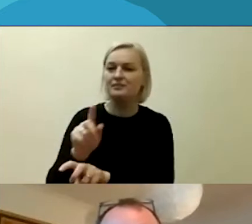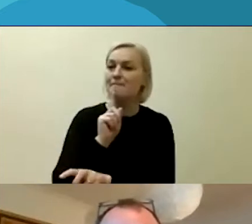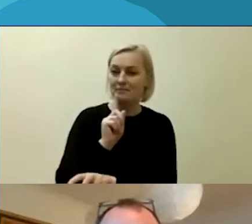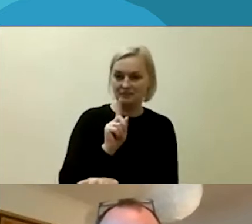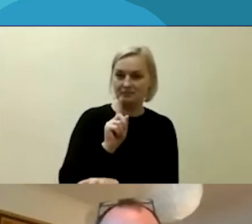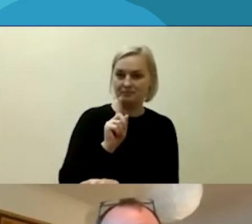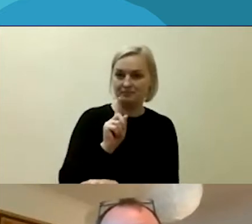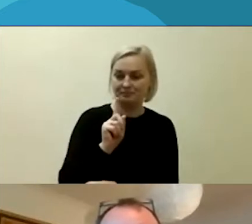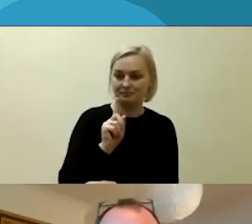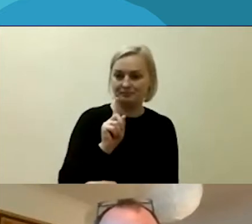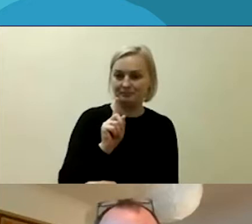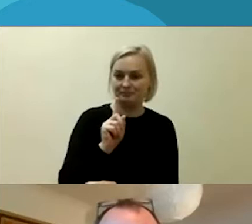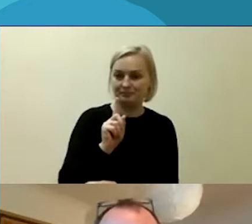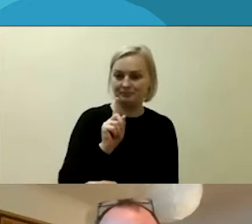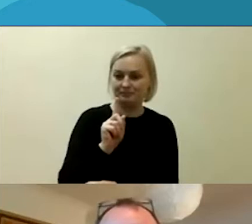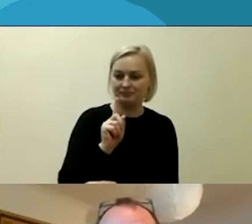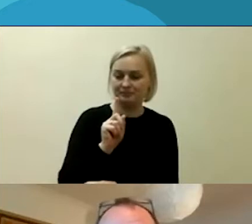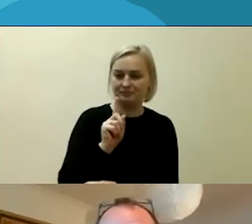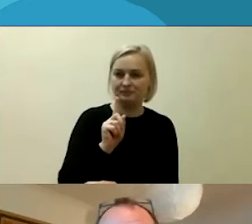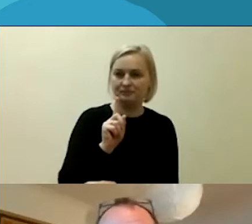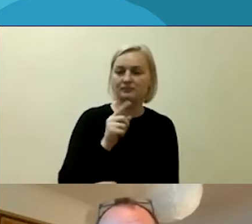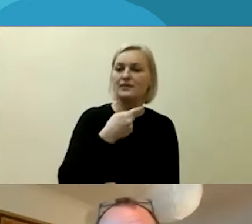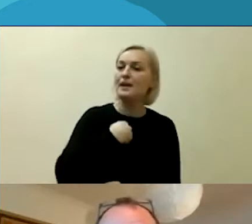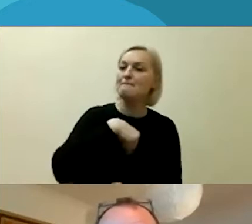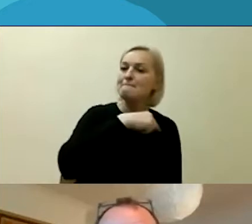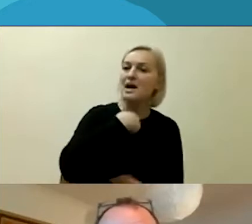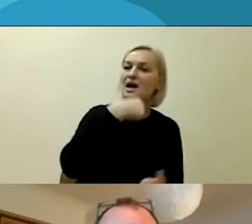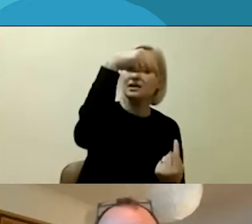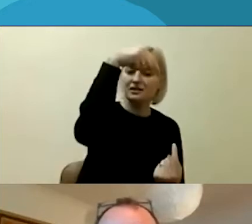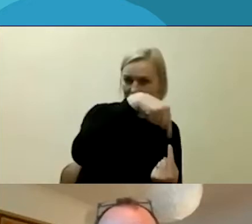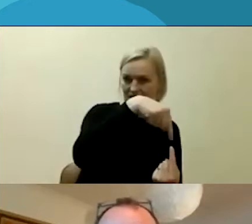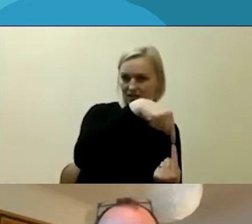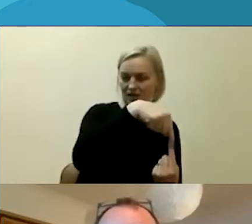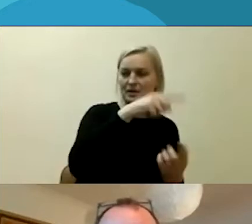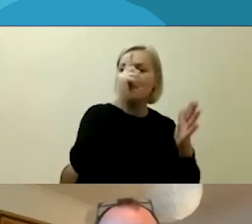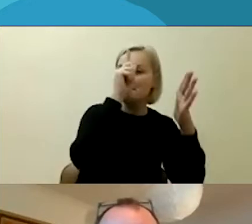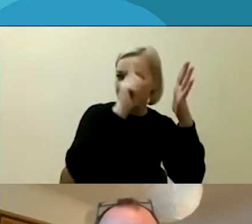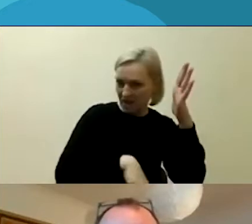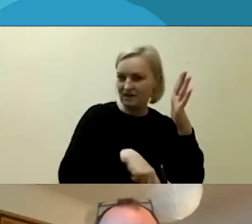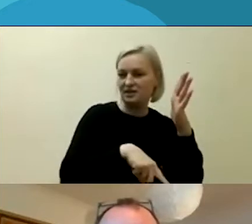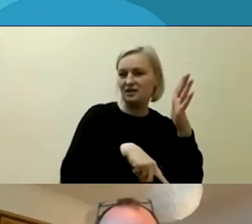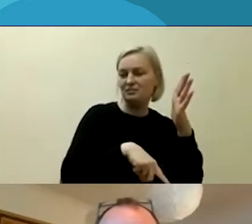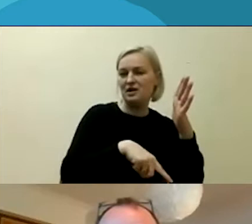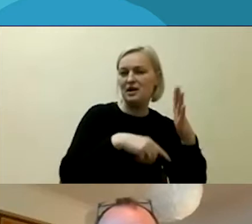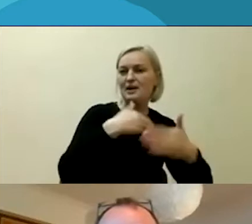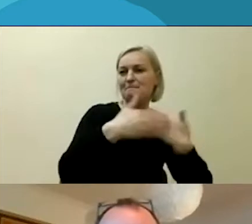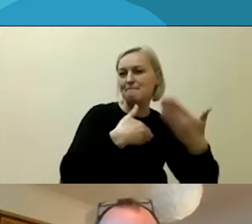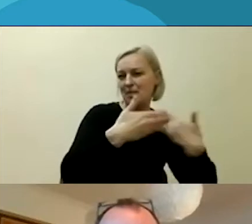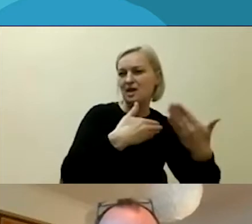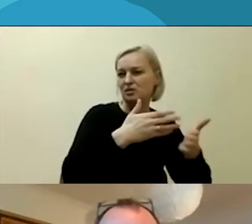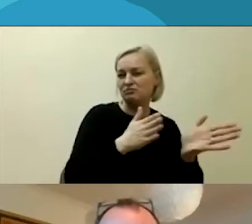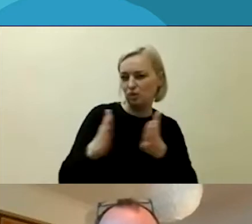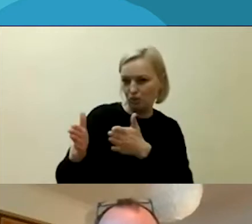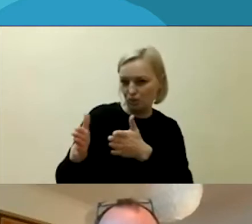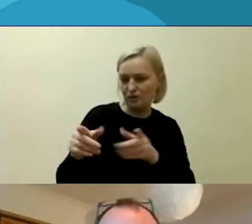Bet mes taikome patikimą metodologiją, tam, kad įvertintume, ar